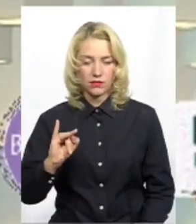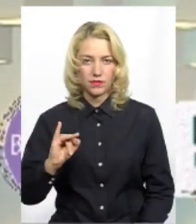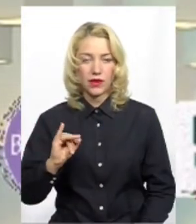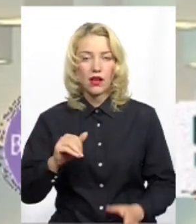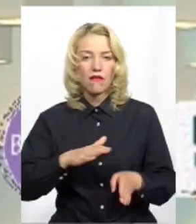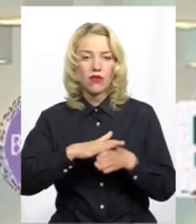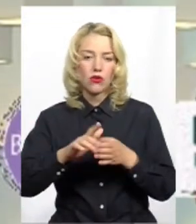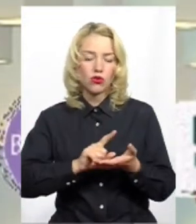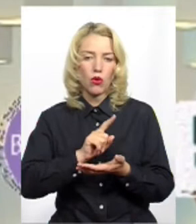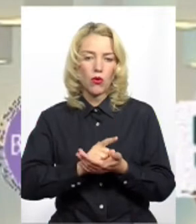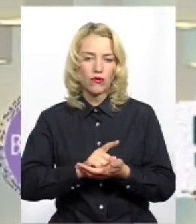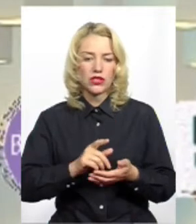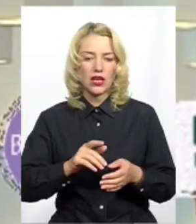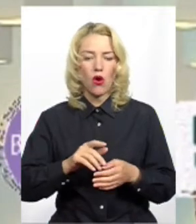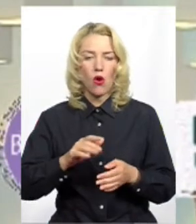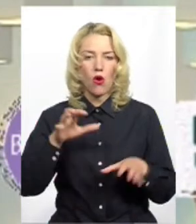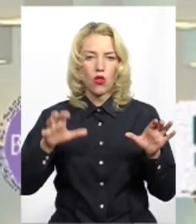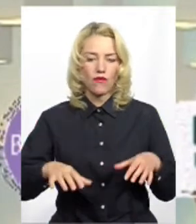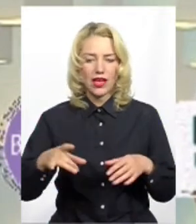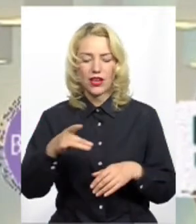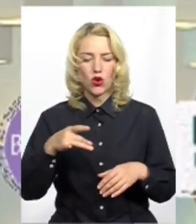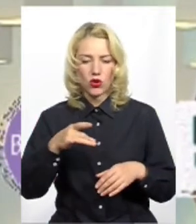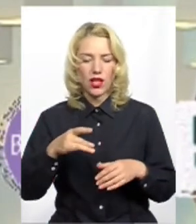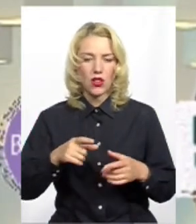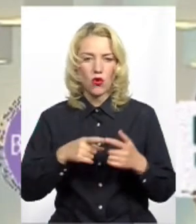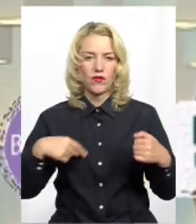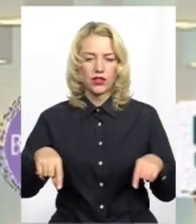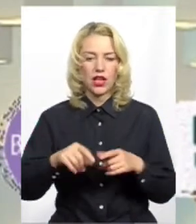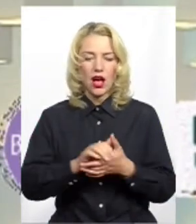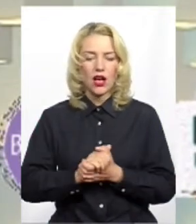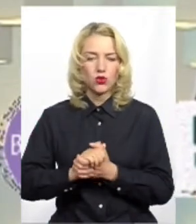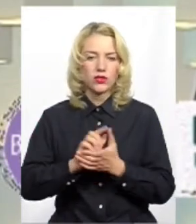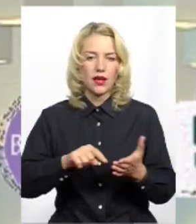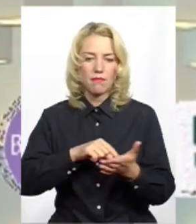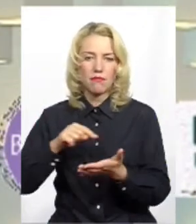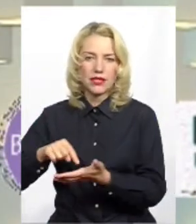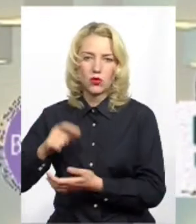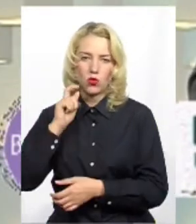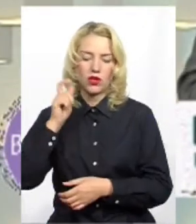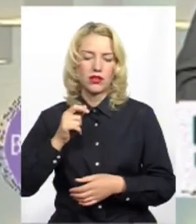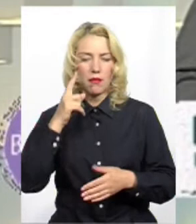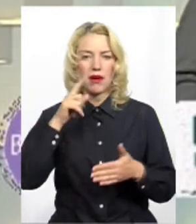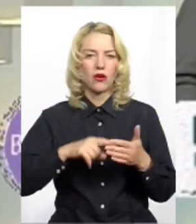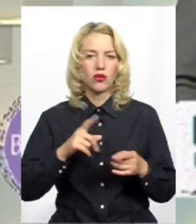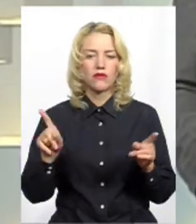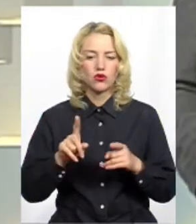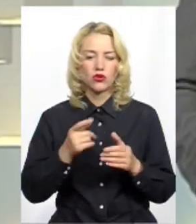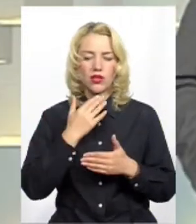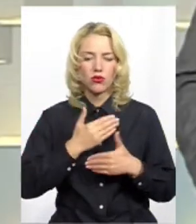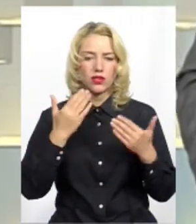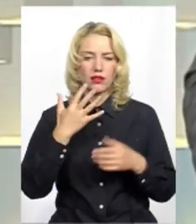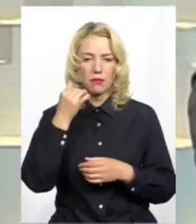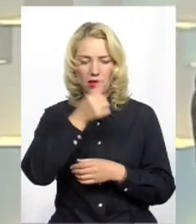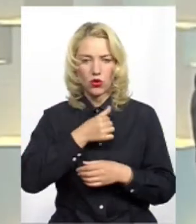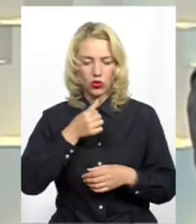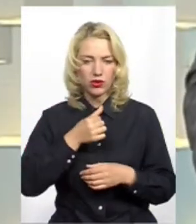виконуючи функції голови регіонального відділення Асоціації міст України, переконався, що за останні 5 років дуже складно стало